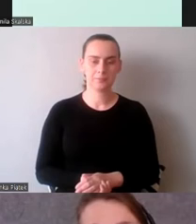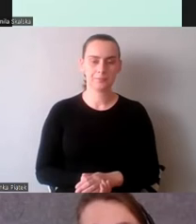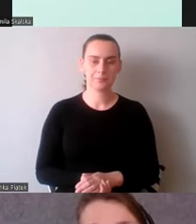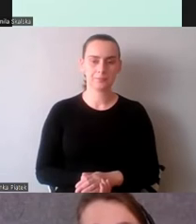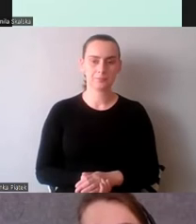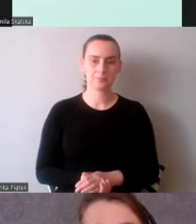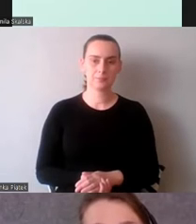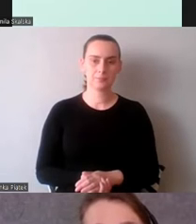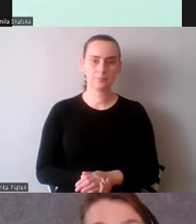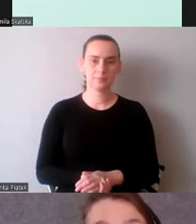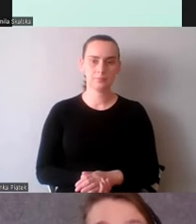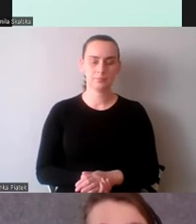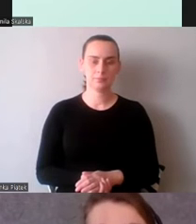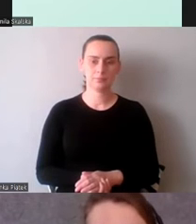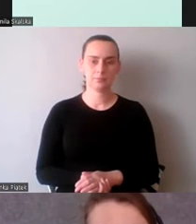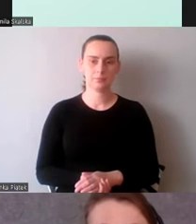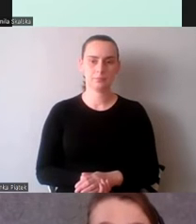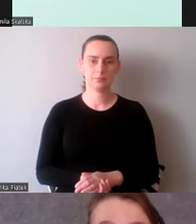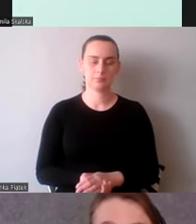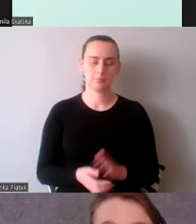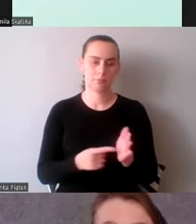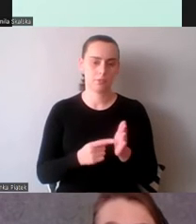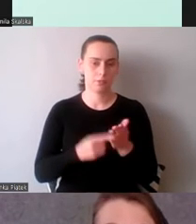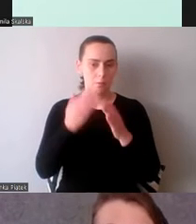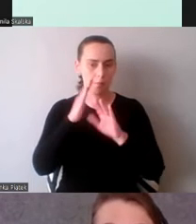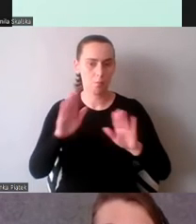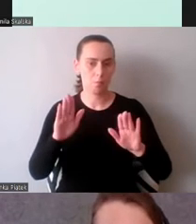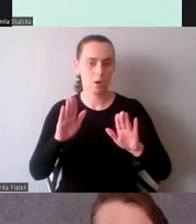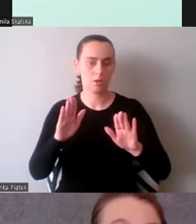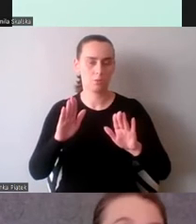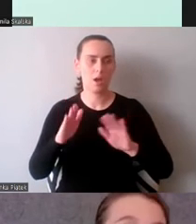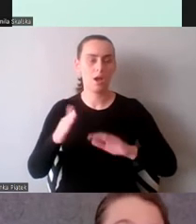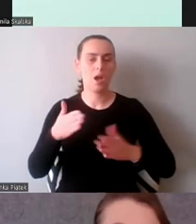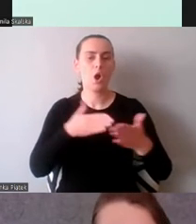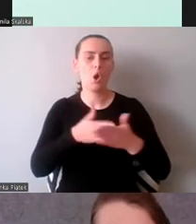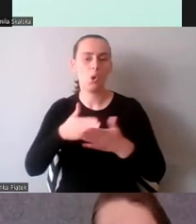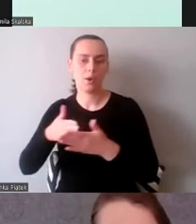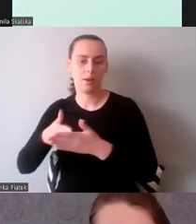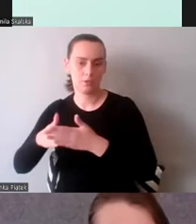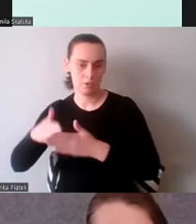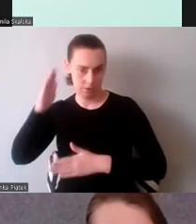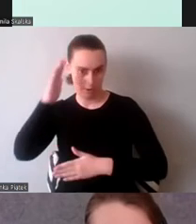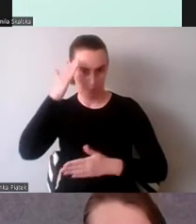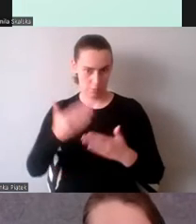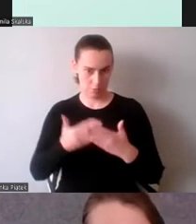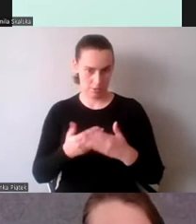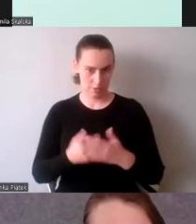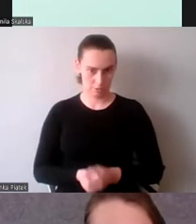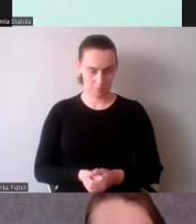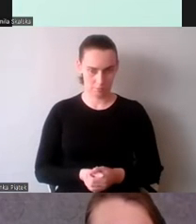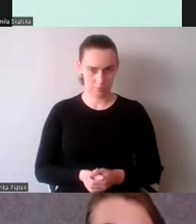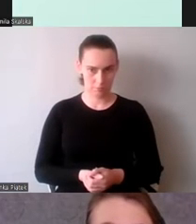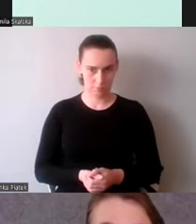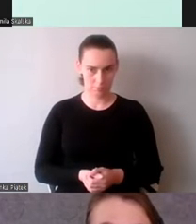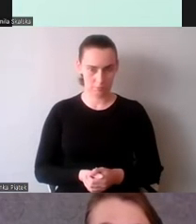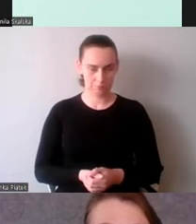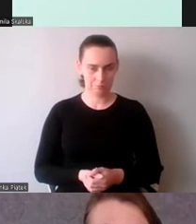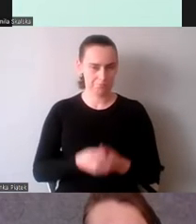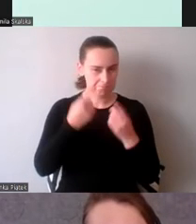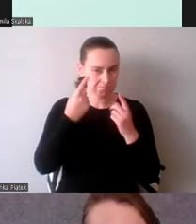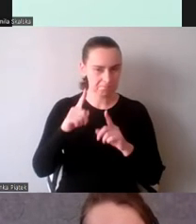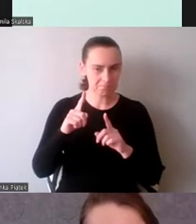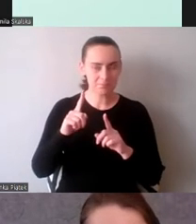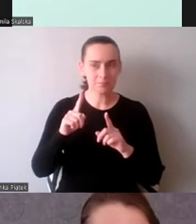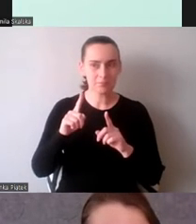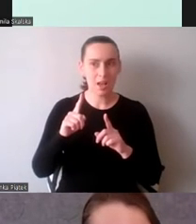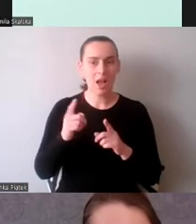To również wskazuje na to, że są pewne ograniczenia poznawcze. Zwracamy na to uwagę, jak dużo jesteśmy